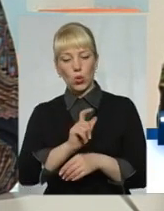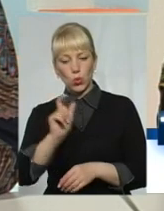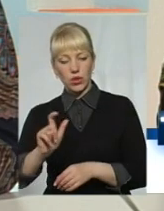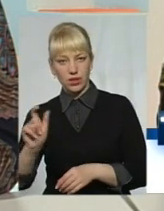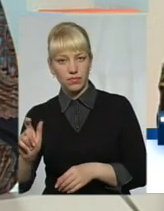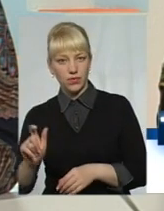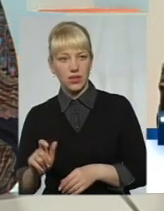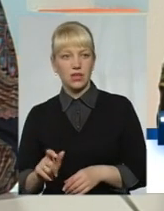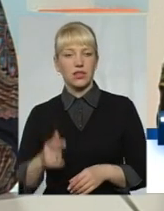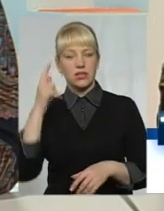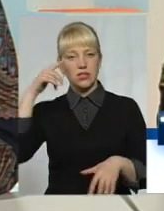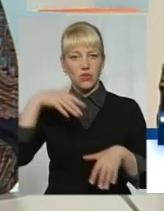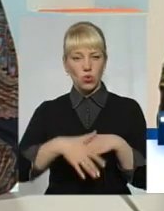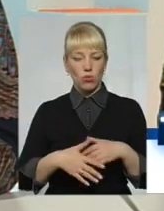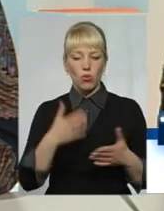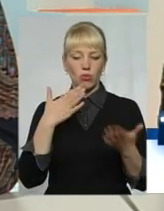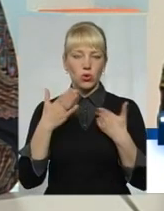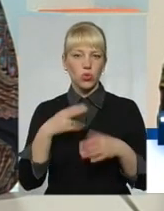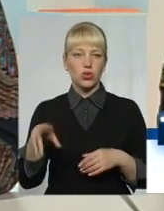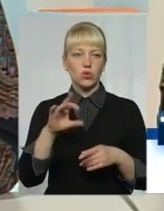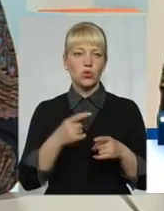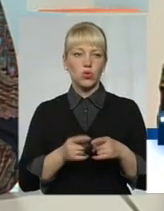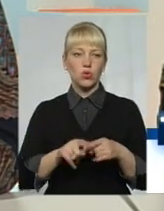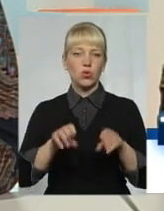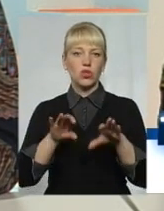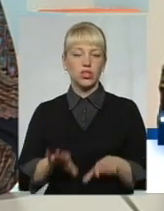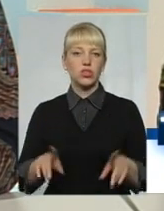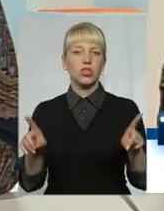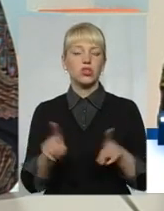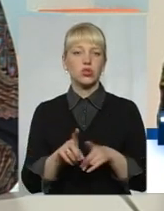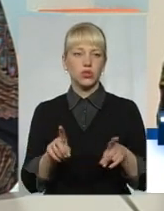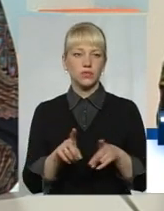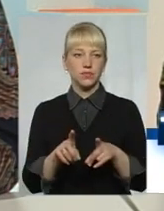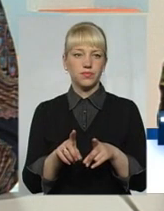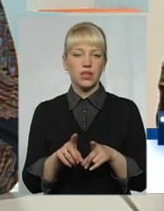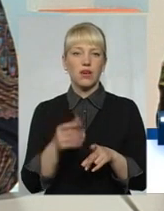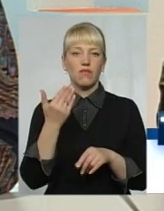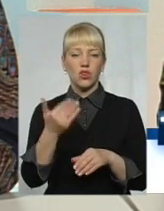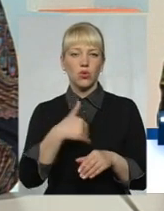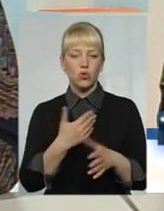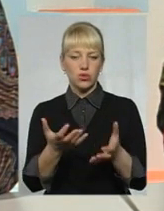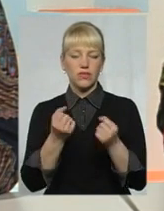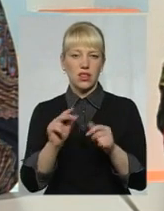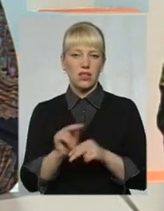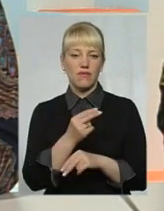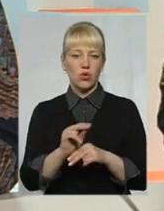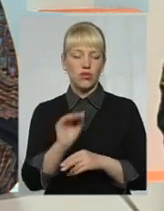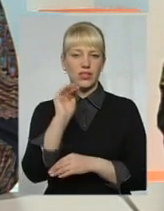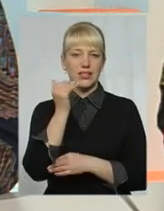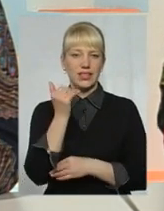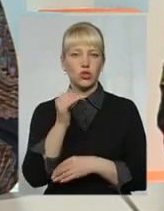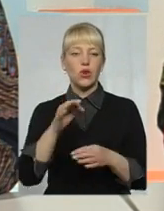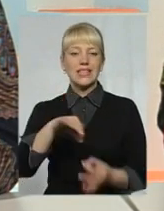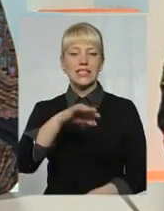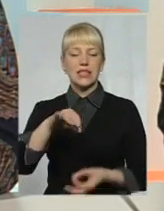свідомо підходять до того рішення, що вони хочуть взяти на виховання дитину сироту, але